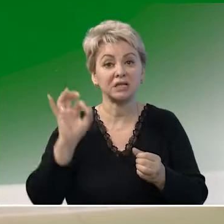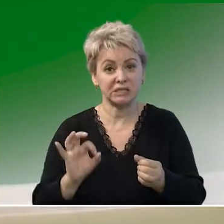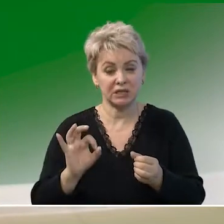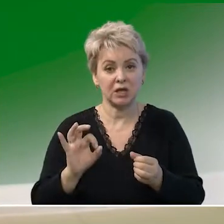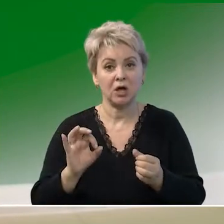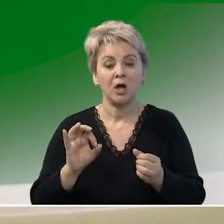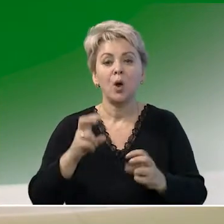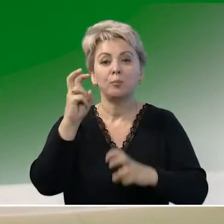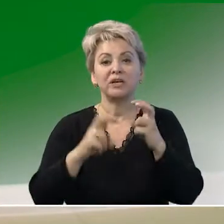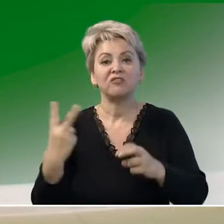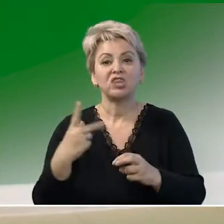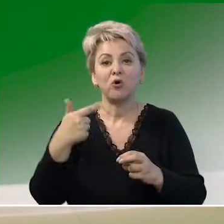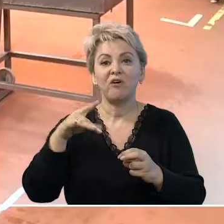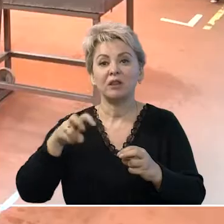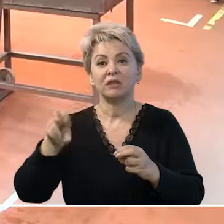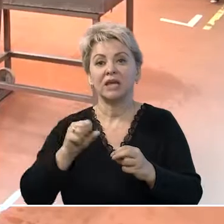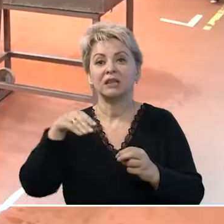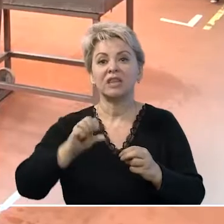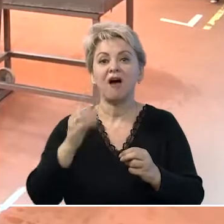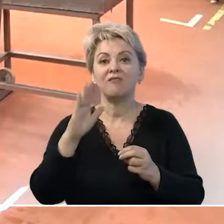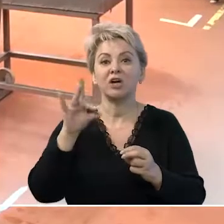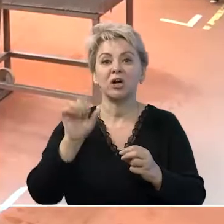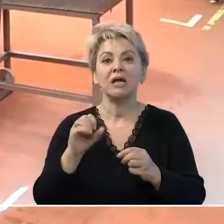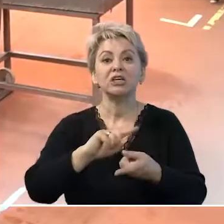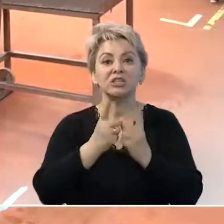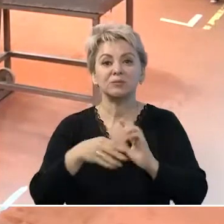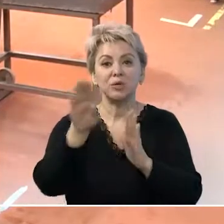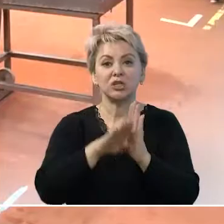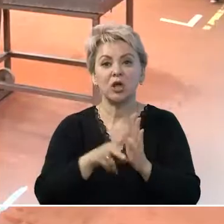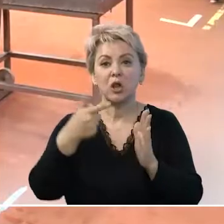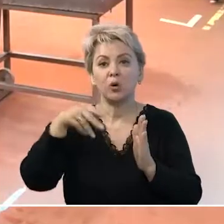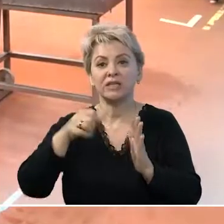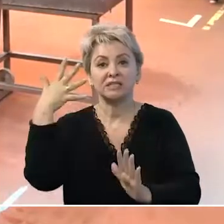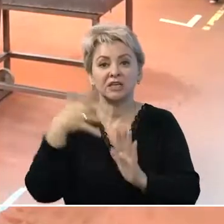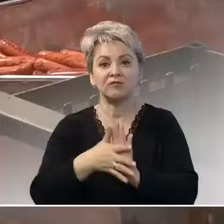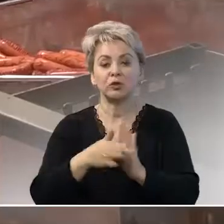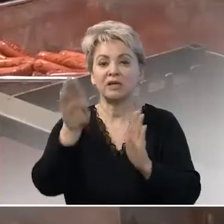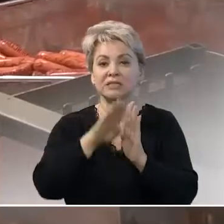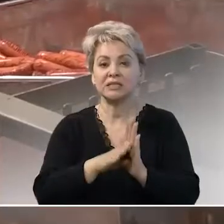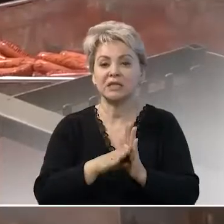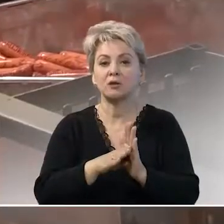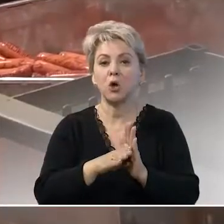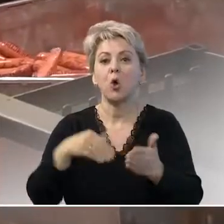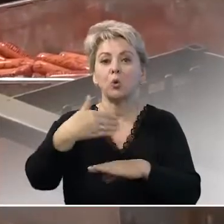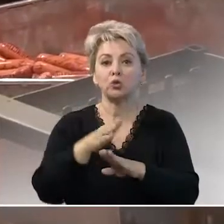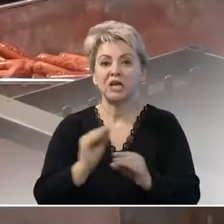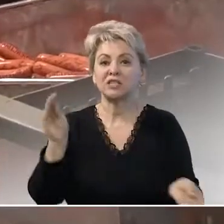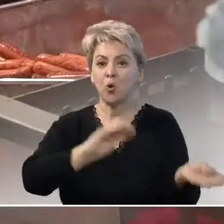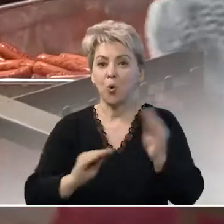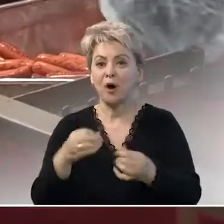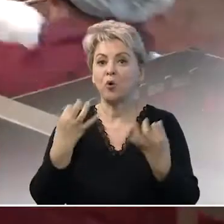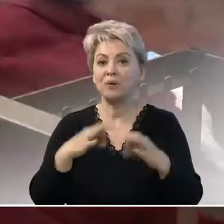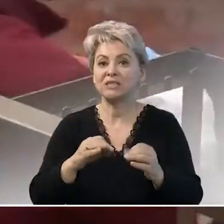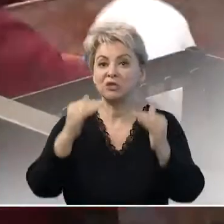Предприятие второй волны, ТАУР. Изменение системы логистики и внедрение системы КАНБАН на участок в упаковке